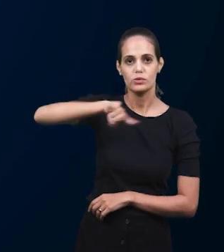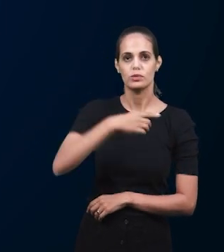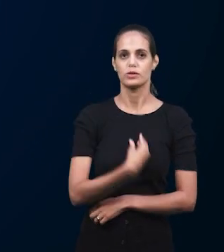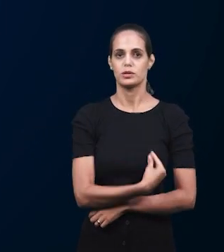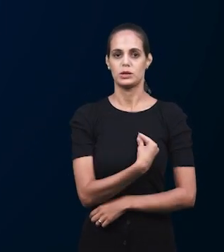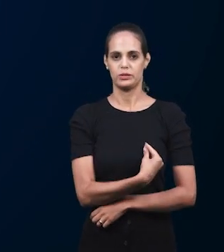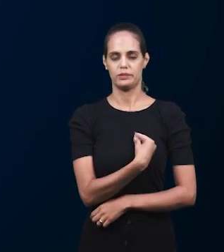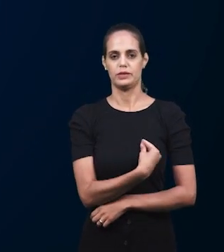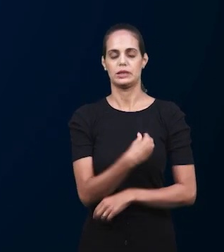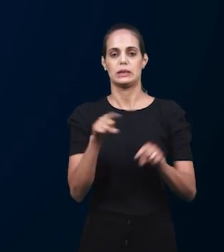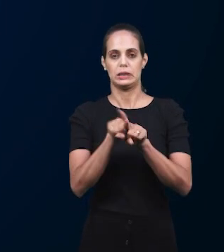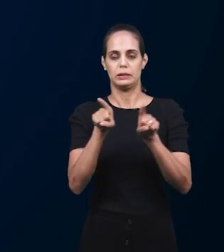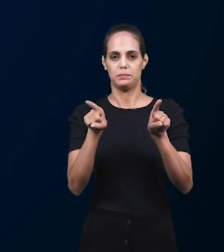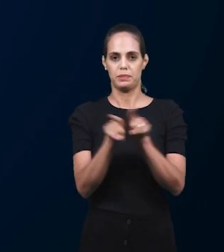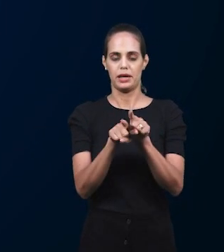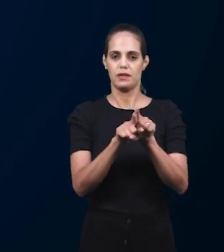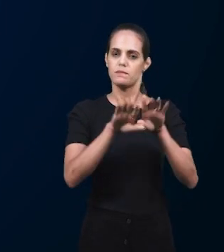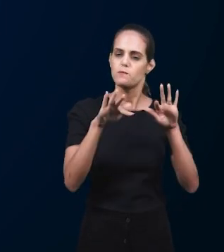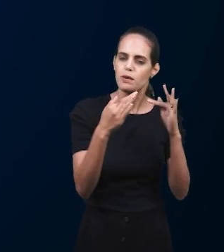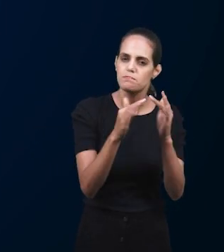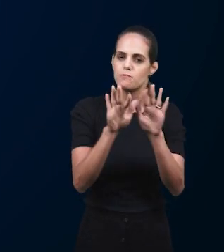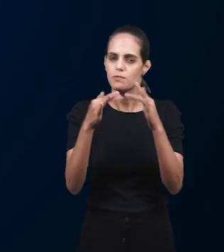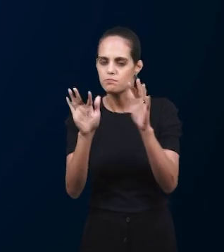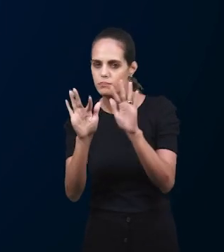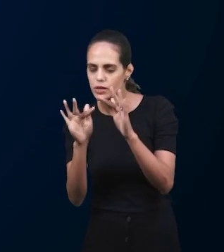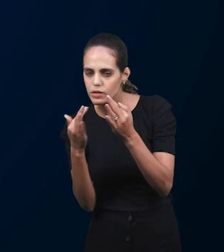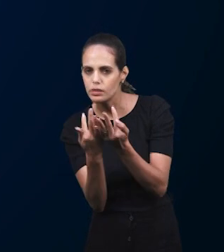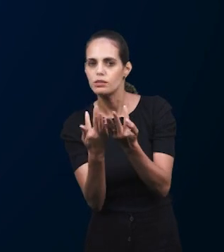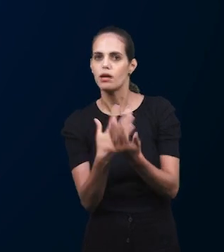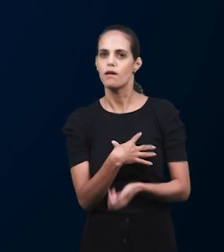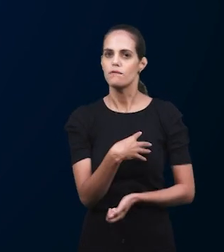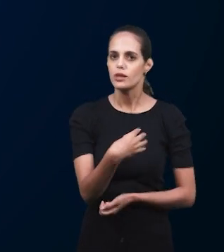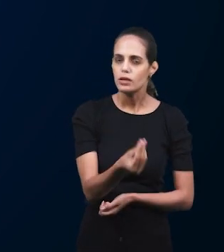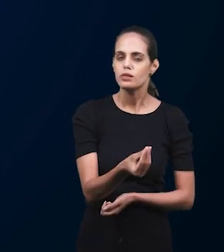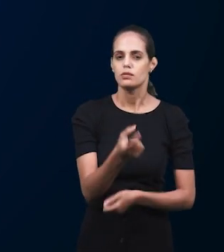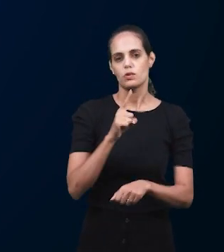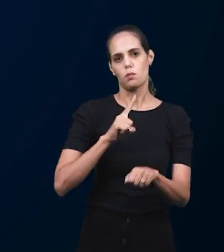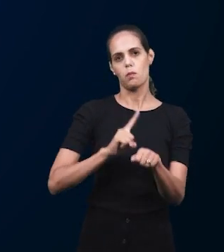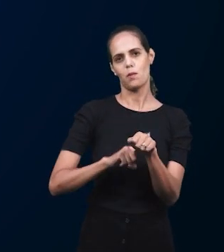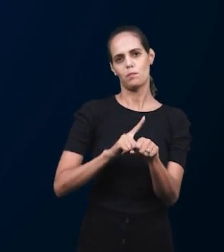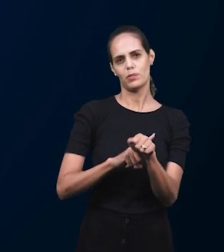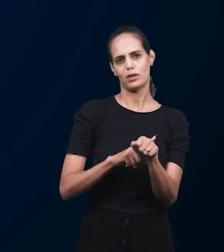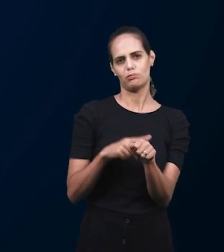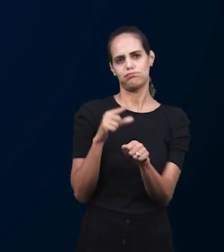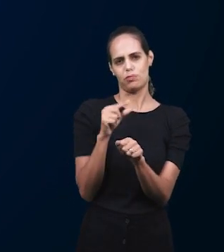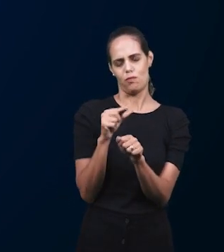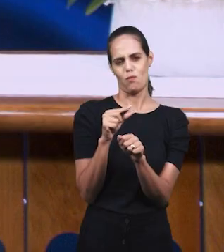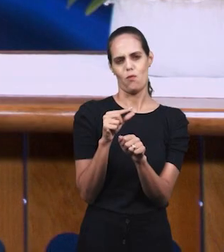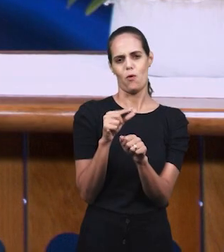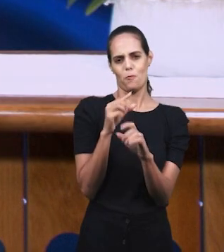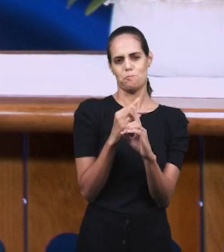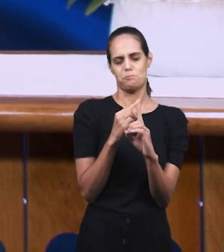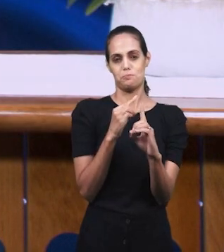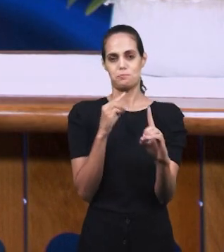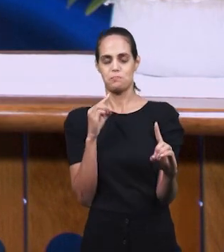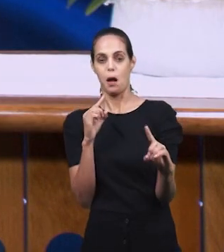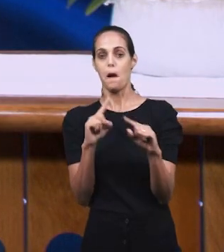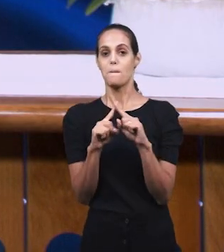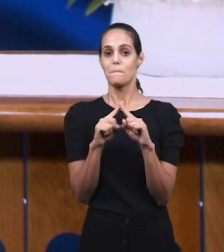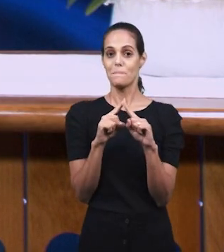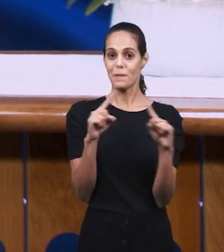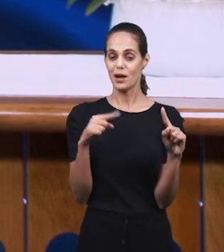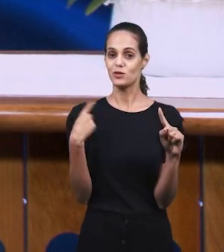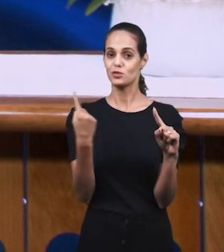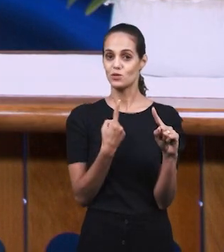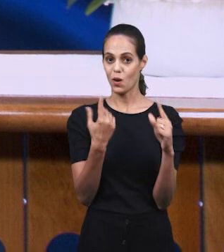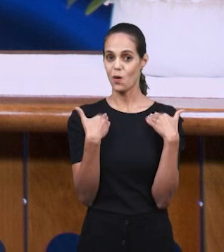несем это в наши дома, нашим детям. Несмотря на то, что мы живем далеко, мы являемся одним телом